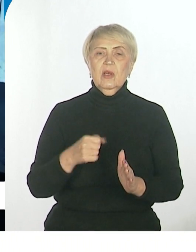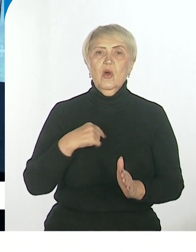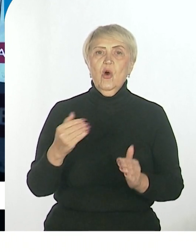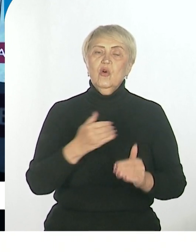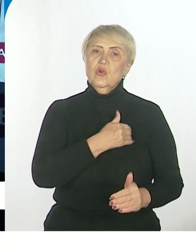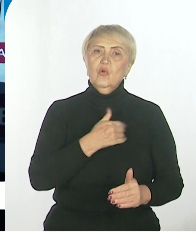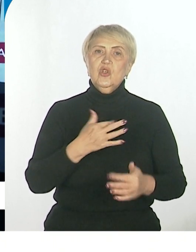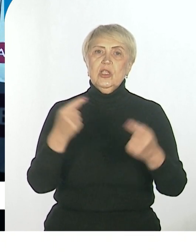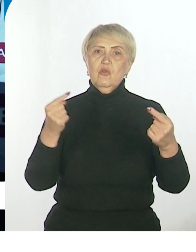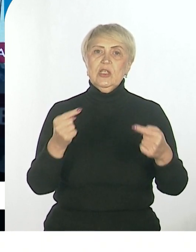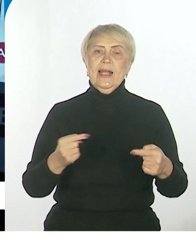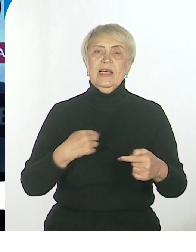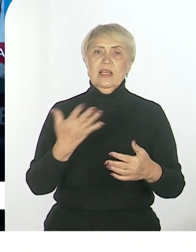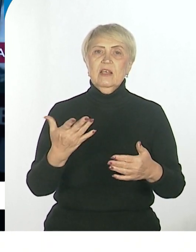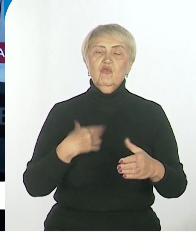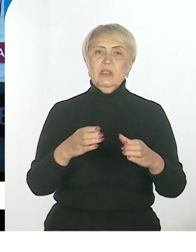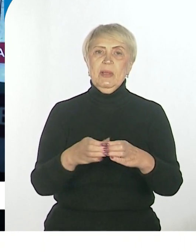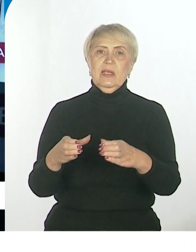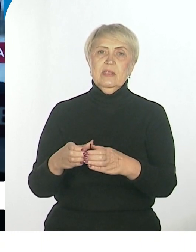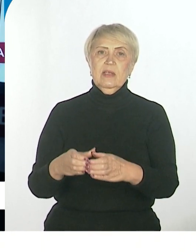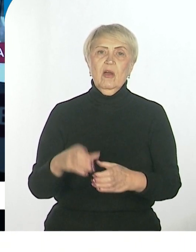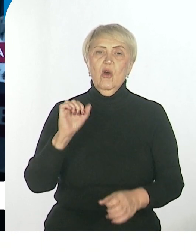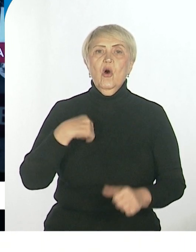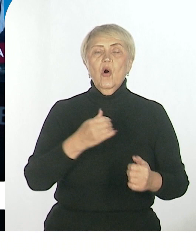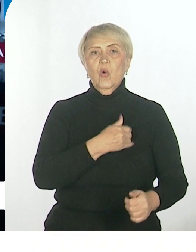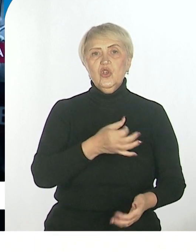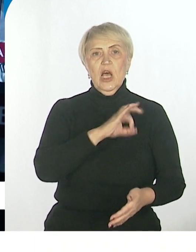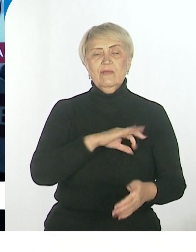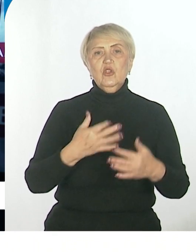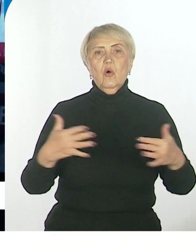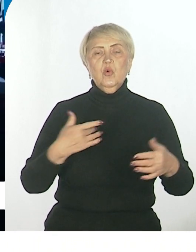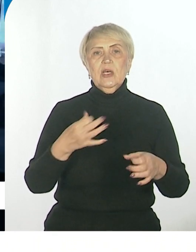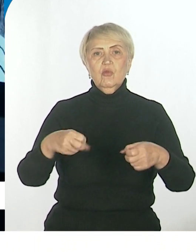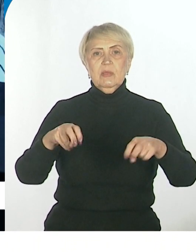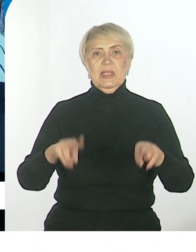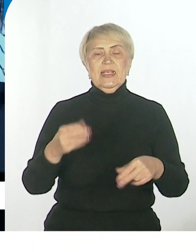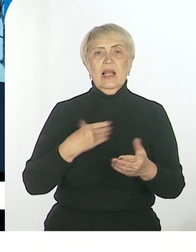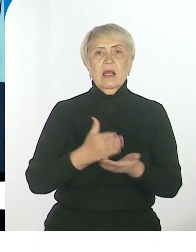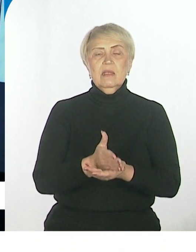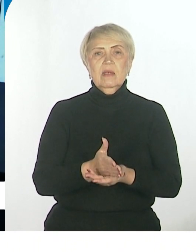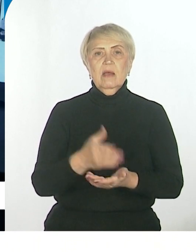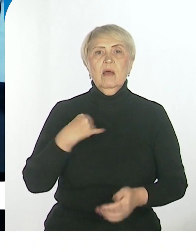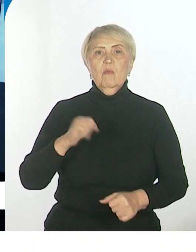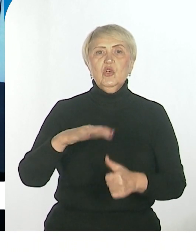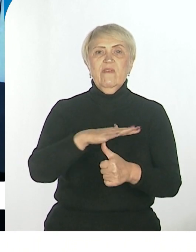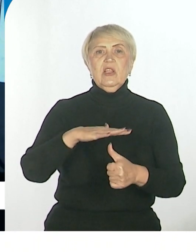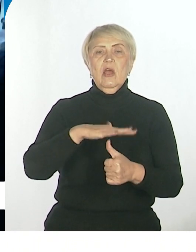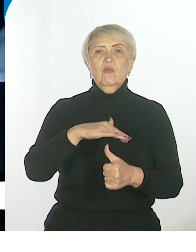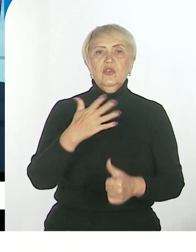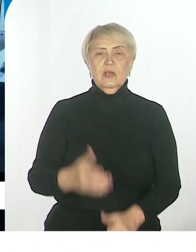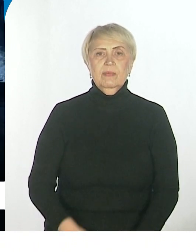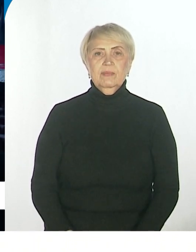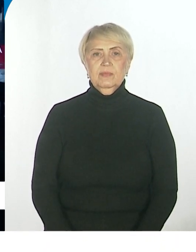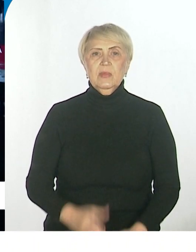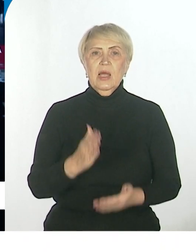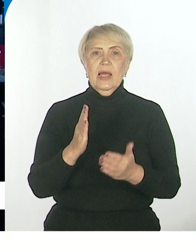подразделение? То есть, может быть, он хочет освоить какую-то конкретную специальность? есть, ну, не знаю, стать вертолетчиком, если не получится, может быть, еще что-то. Есть